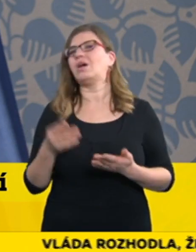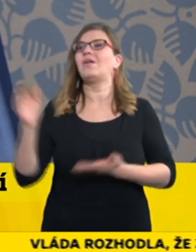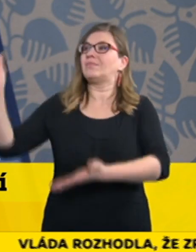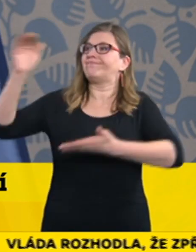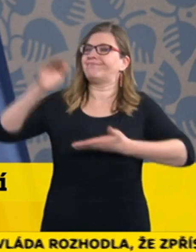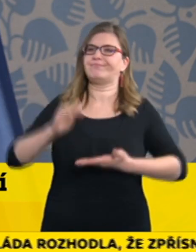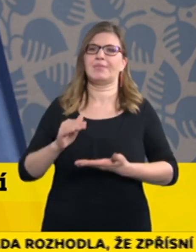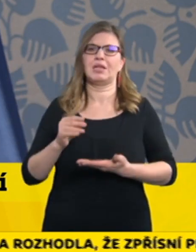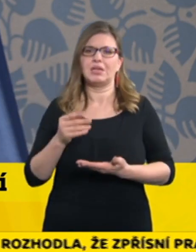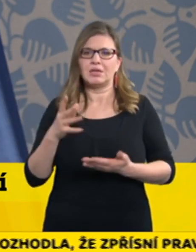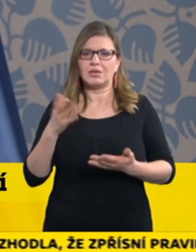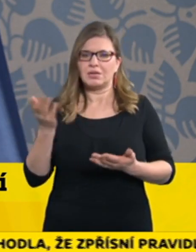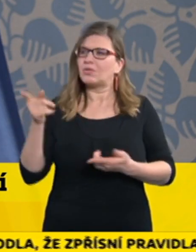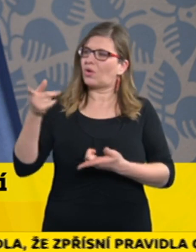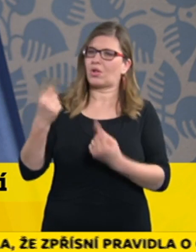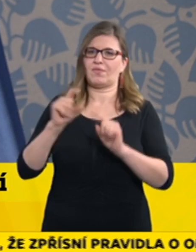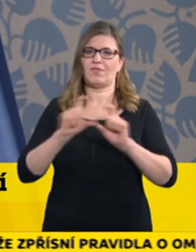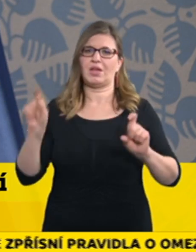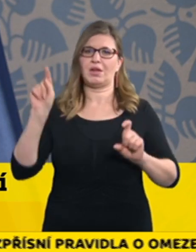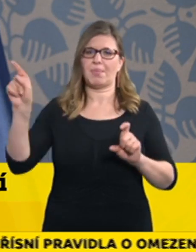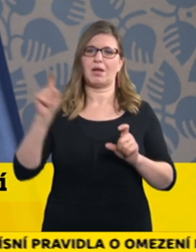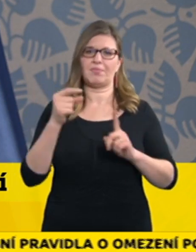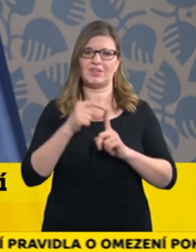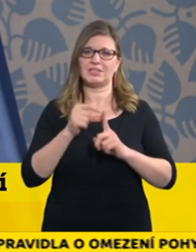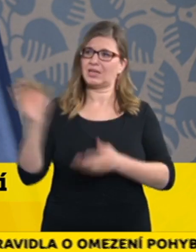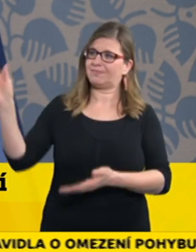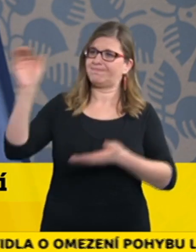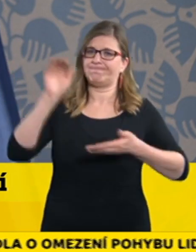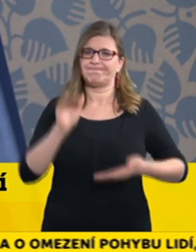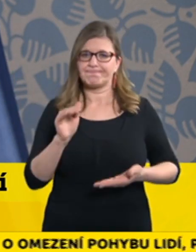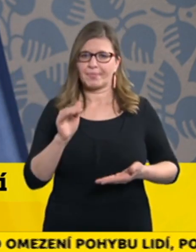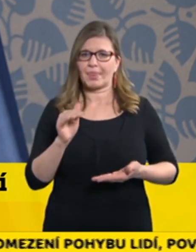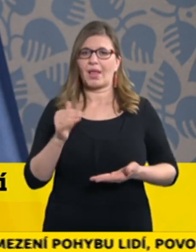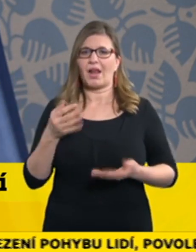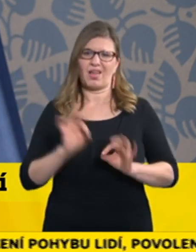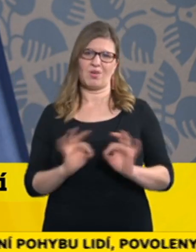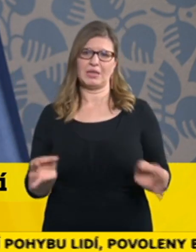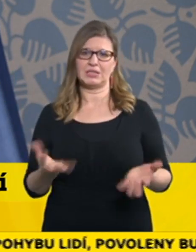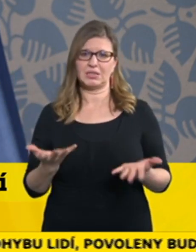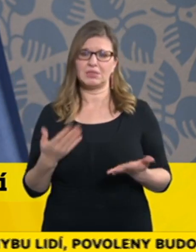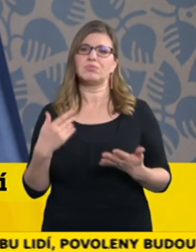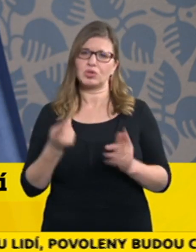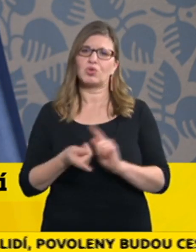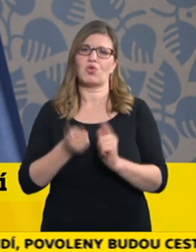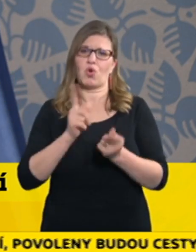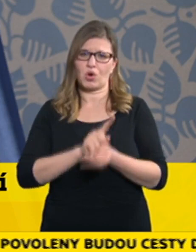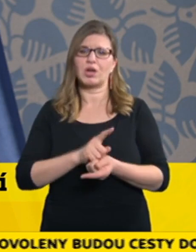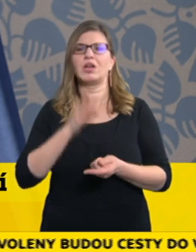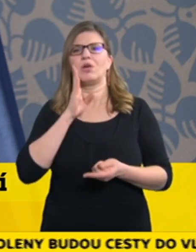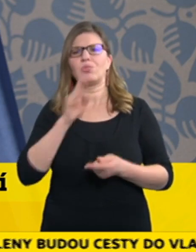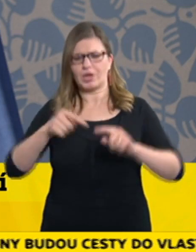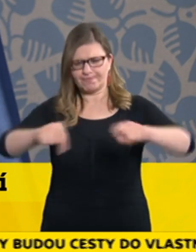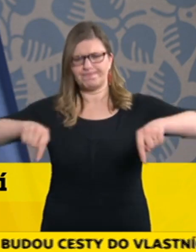nám poskytuje v současné době společnost Pfizer, a tak jsme se dohodli, že několik plat těch dávek od